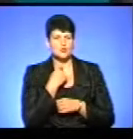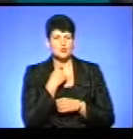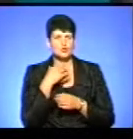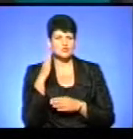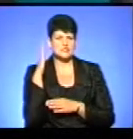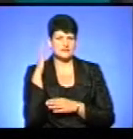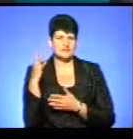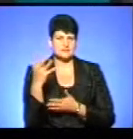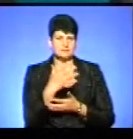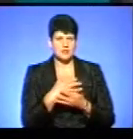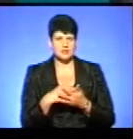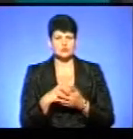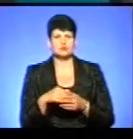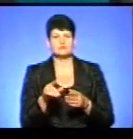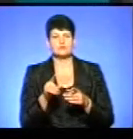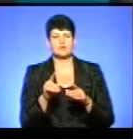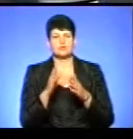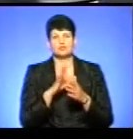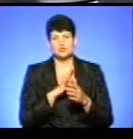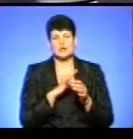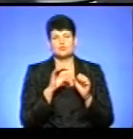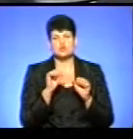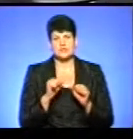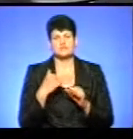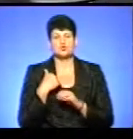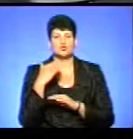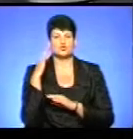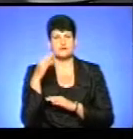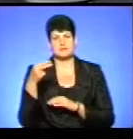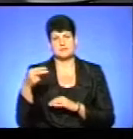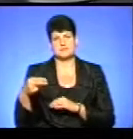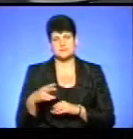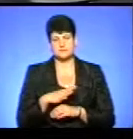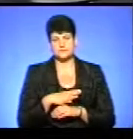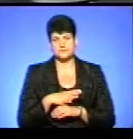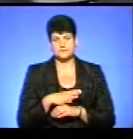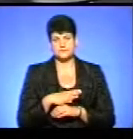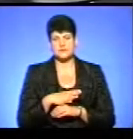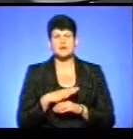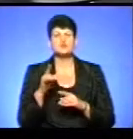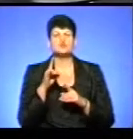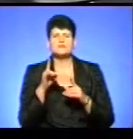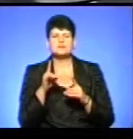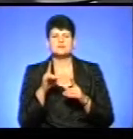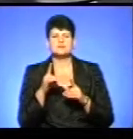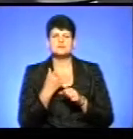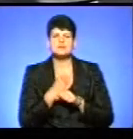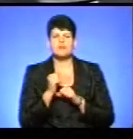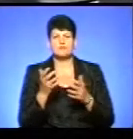припинили можливість голосувати, ставити підписи. Що спонукало вас підняти цю проблему?